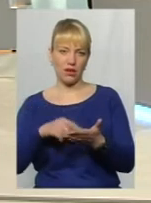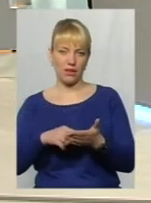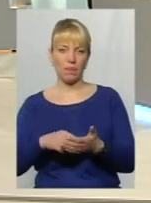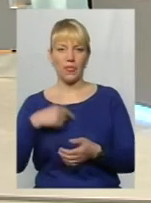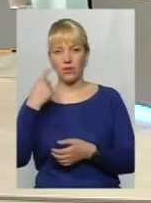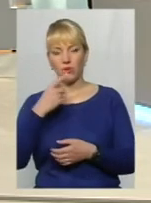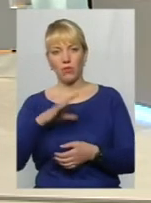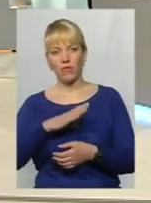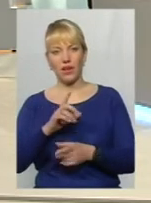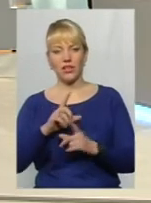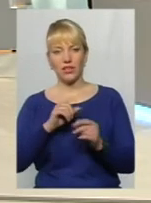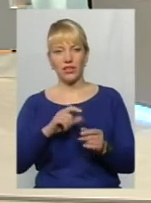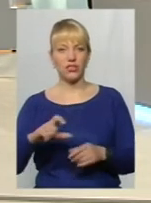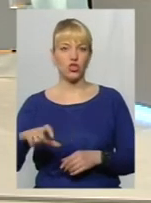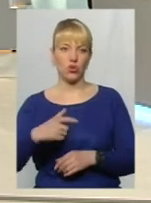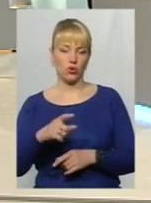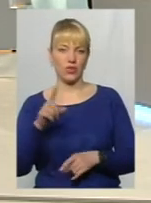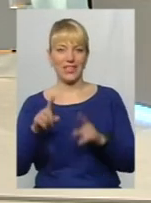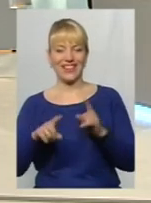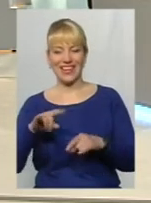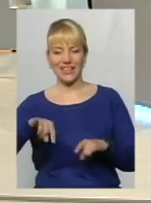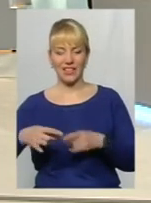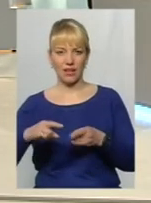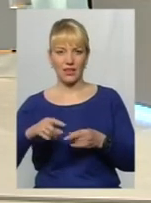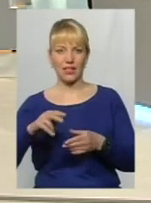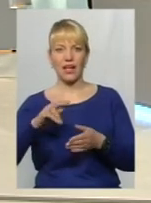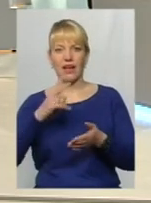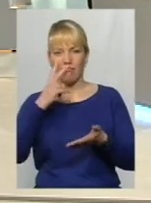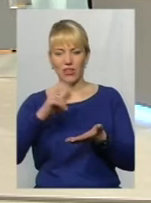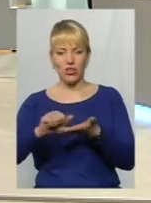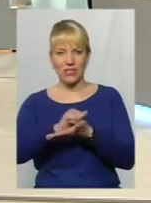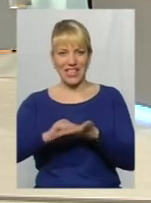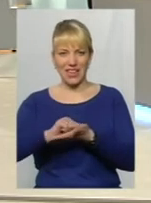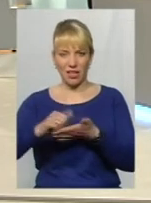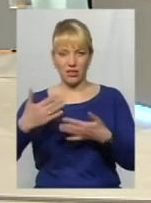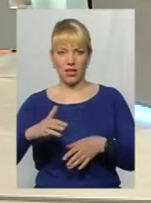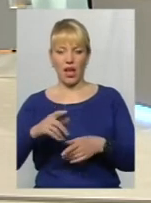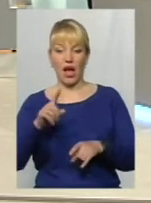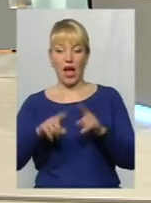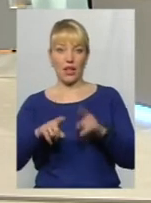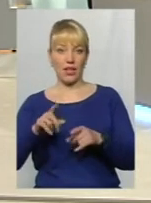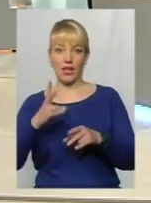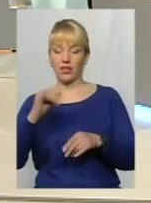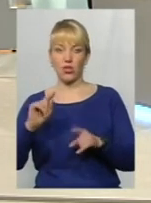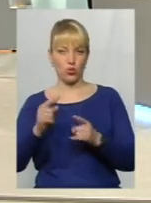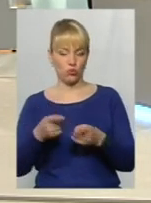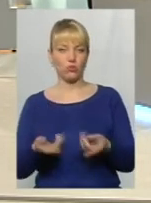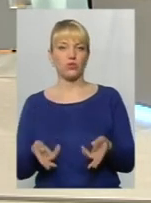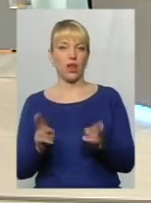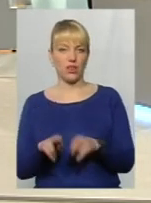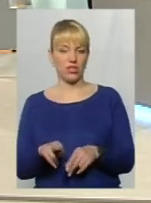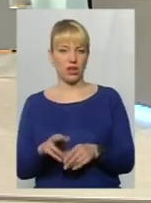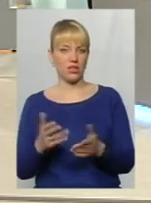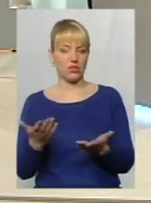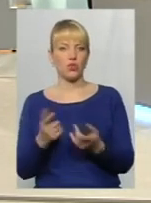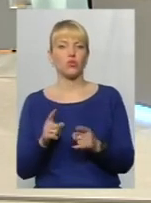От буває, їдеш дорогою, деякі ями залатані, латочки видно гарні, а деякі ні. Чому вони лишаються? За якою